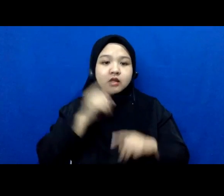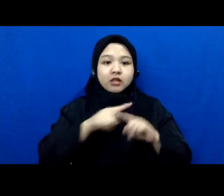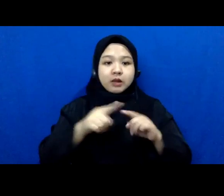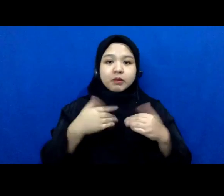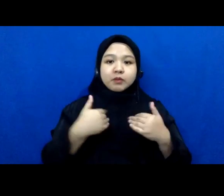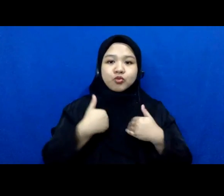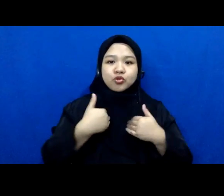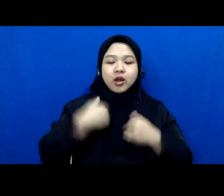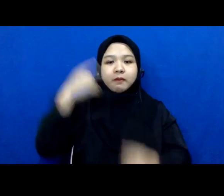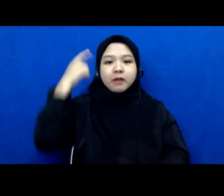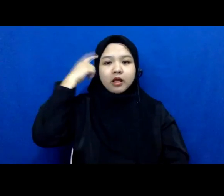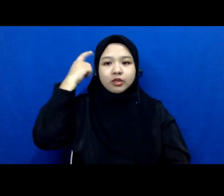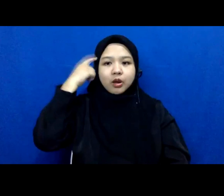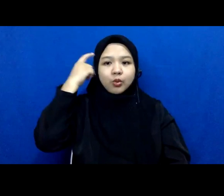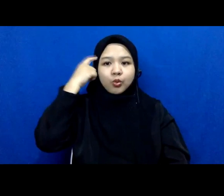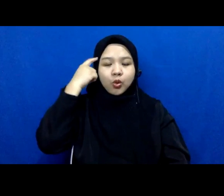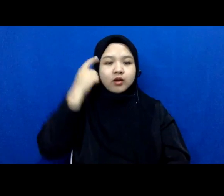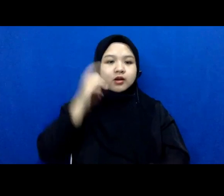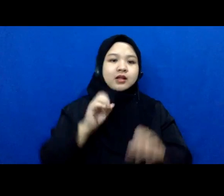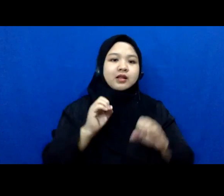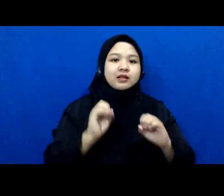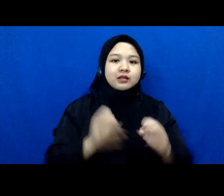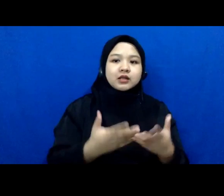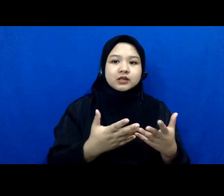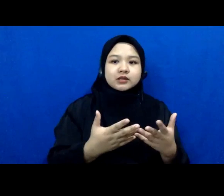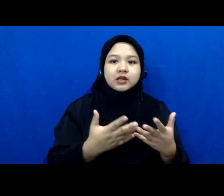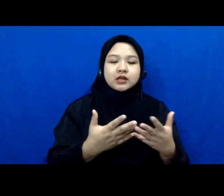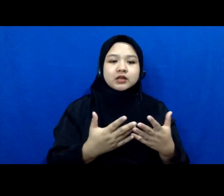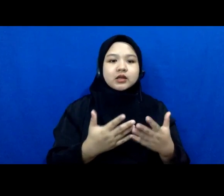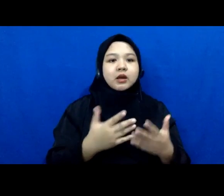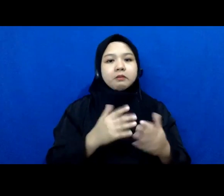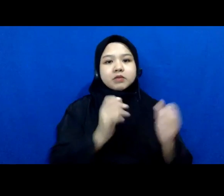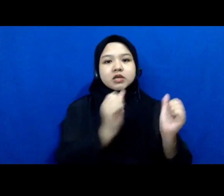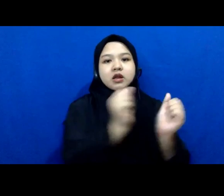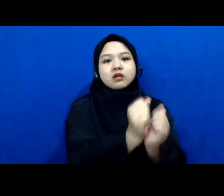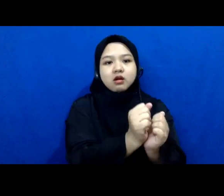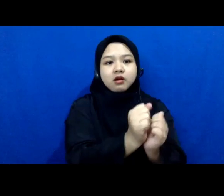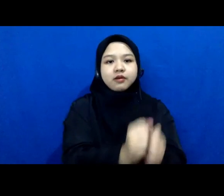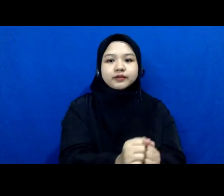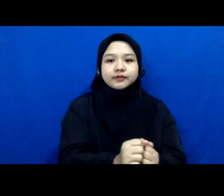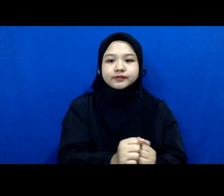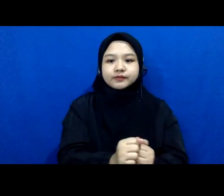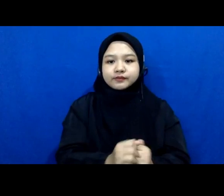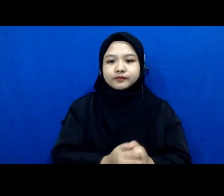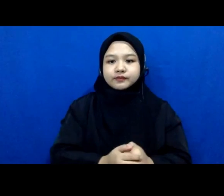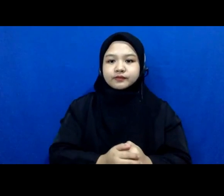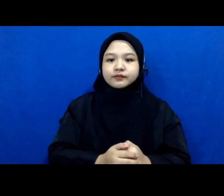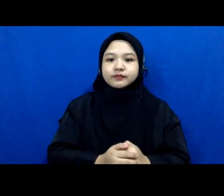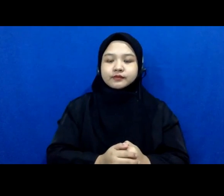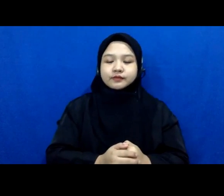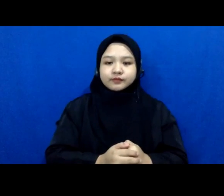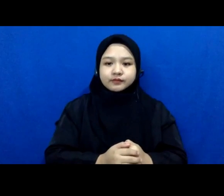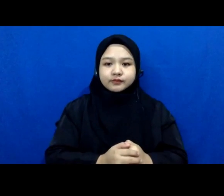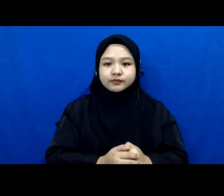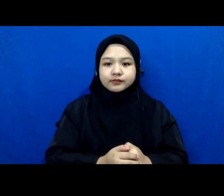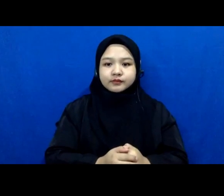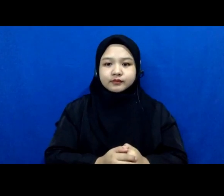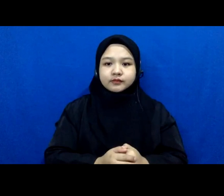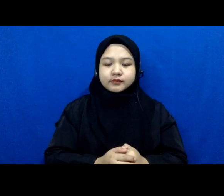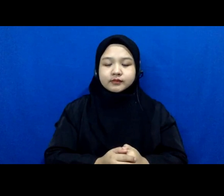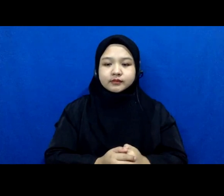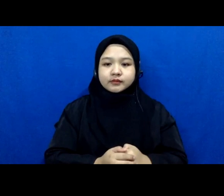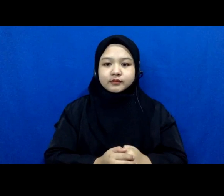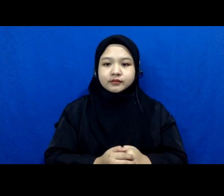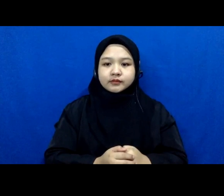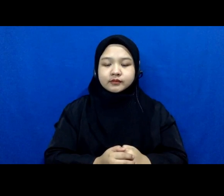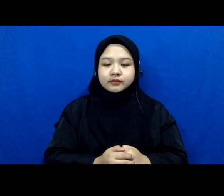pengetahuan mengenai terjadinya sebuah tindak pidana nah oh iya sedikit ini